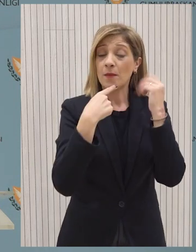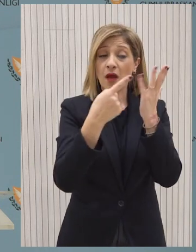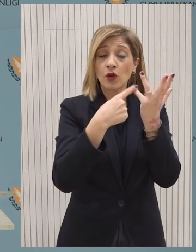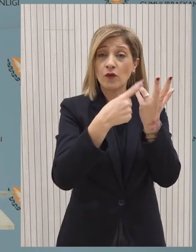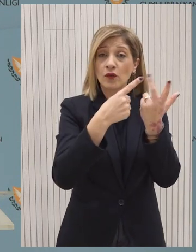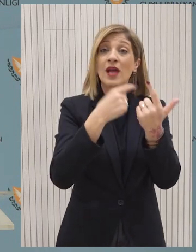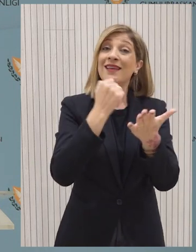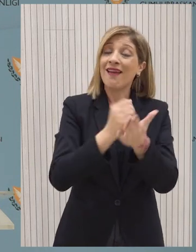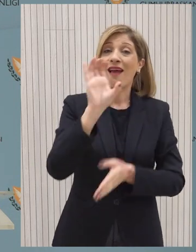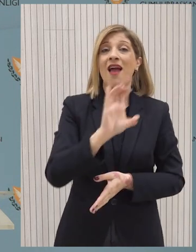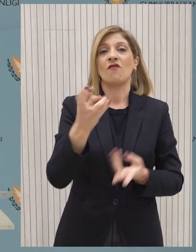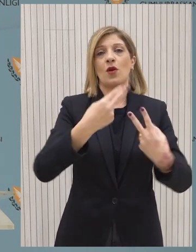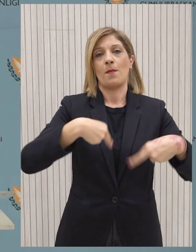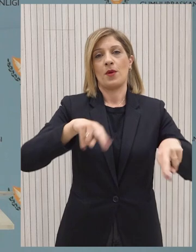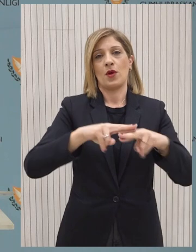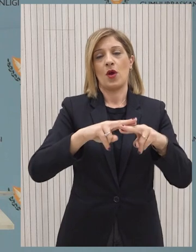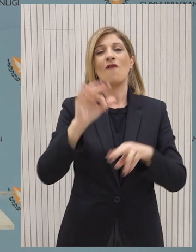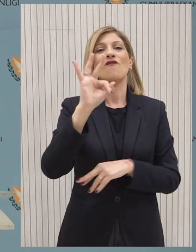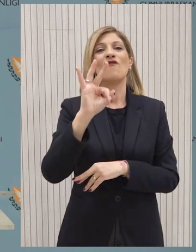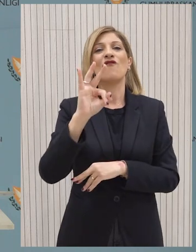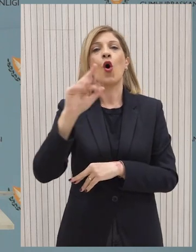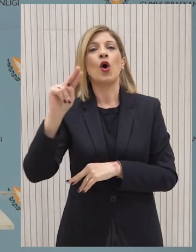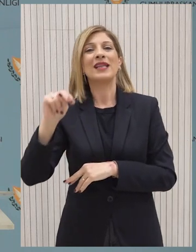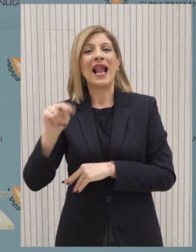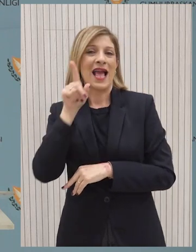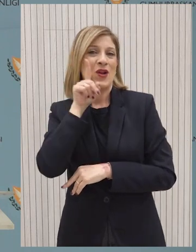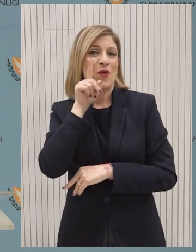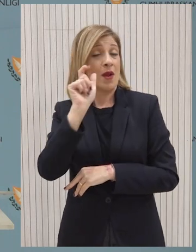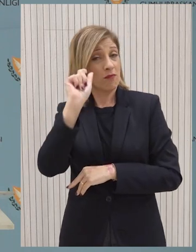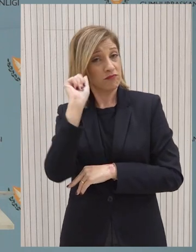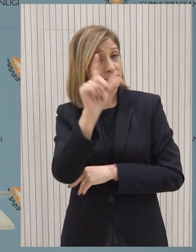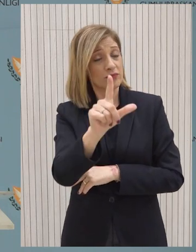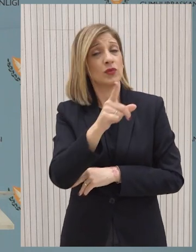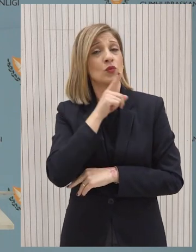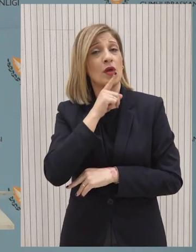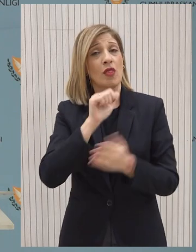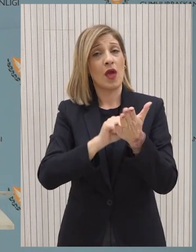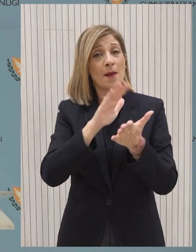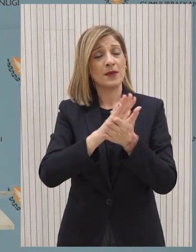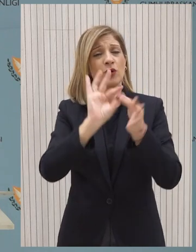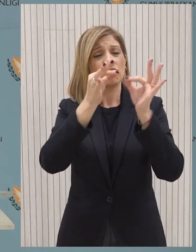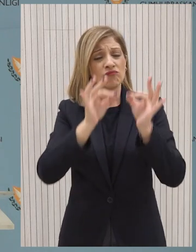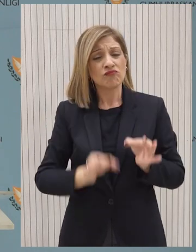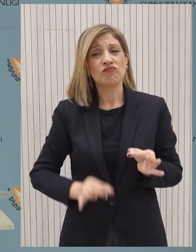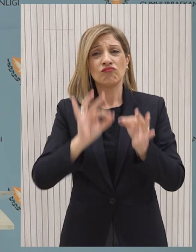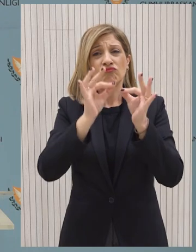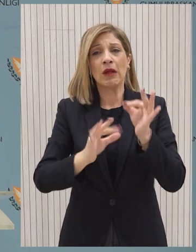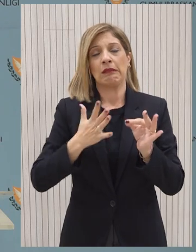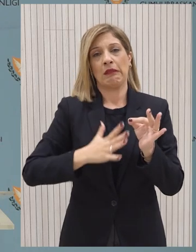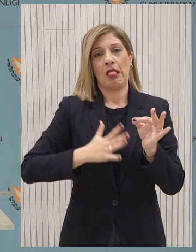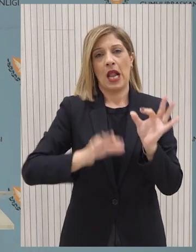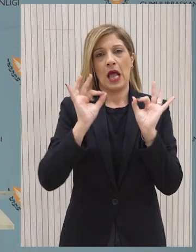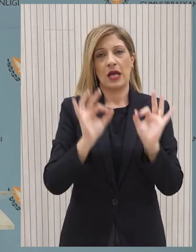Πρόεδρο της Ευρωπαϊκής Επιτροπής, κ. Λαφόντερ Λάιεν, με την οποία αναλύει και αναπτύσσει λεπτομερός τις πτυχές υλοποίησεις της πρωτοβουλίας.